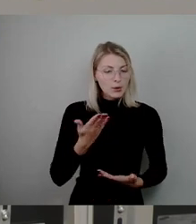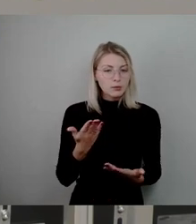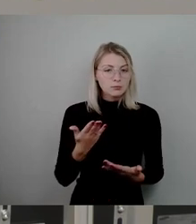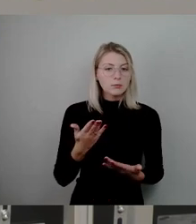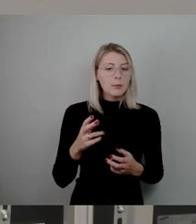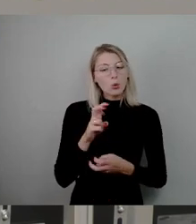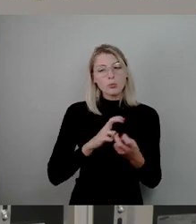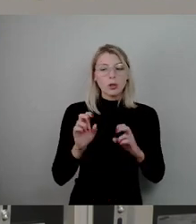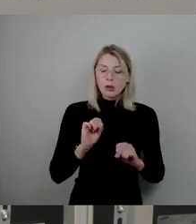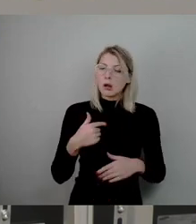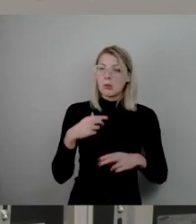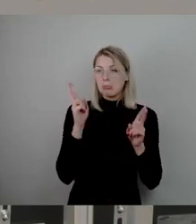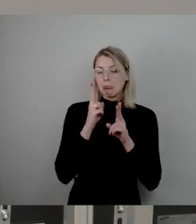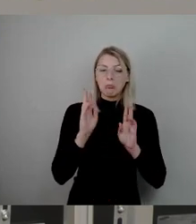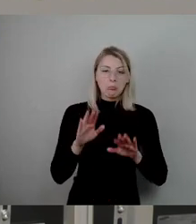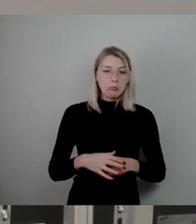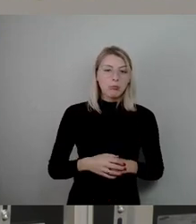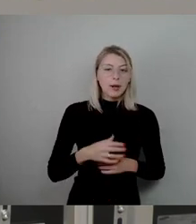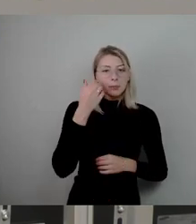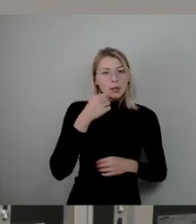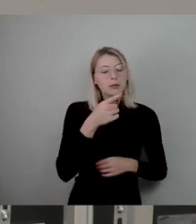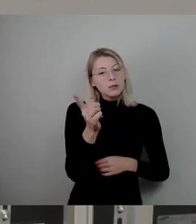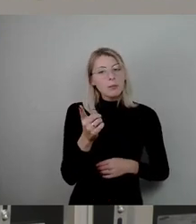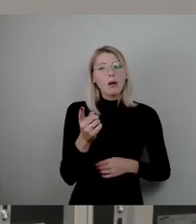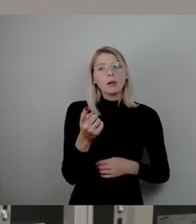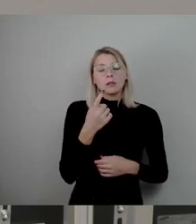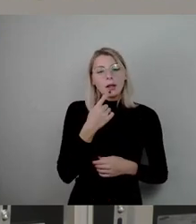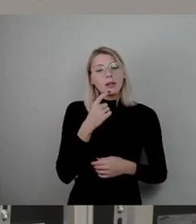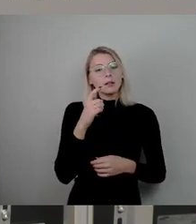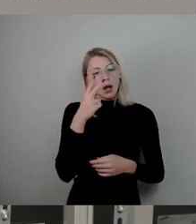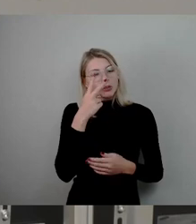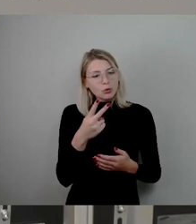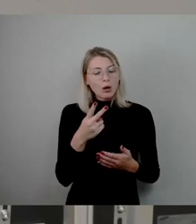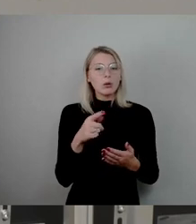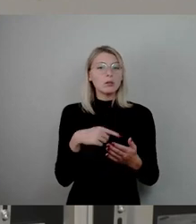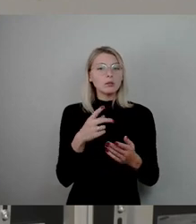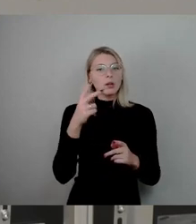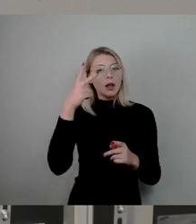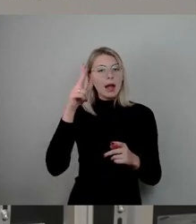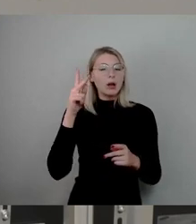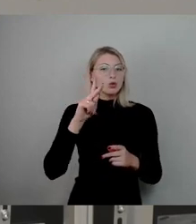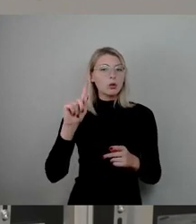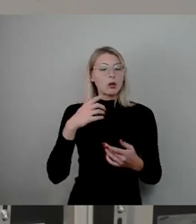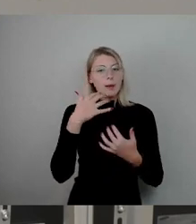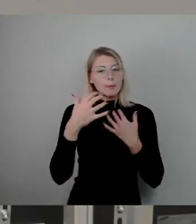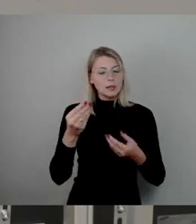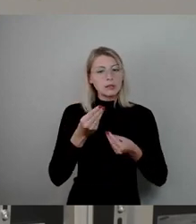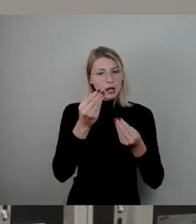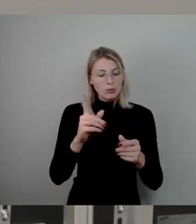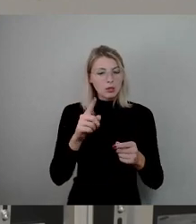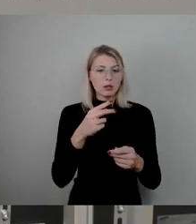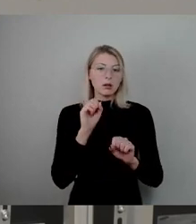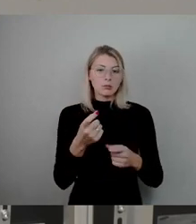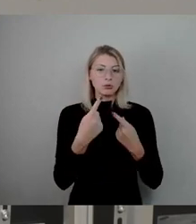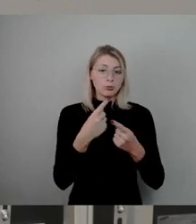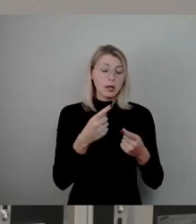einfach darum bitten, sich das doch einfach mal sachlich anzuschauen. Herr Kühn wird dann sicherlich irgendwann einen Bericht liefern und dann kann man gerne darüber sprechen, ob das angemessen ist oder ob das nicht